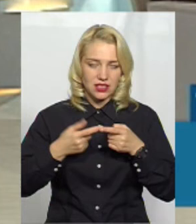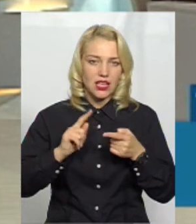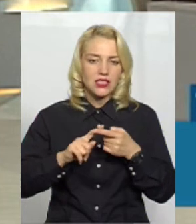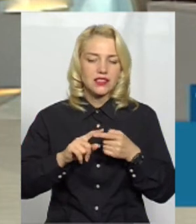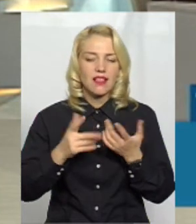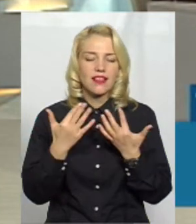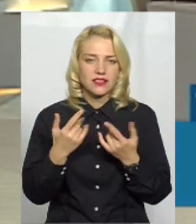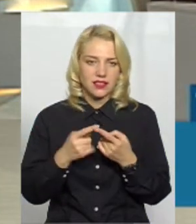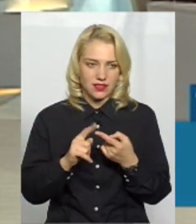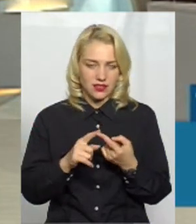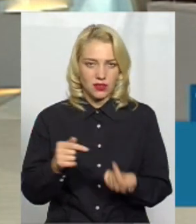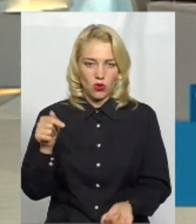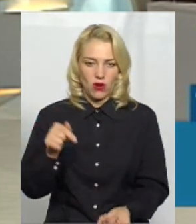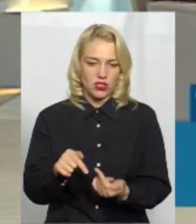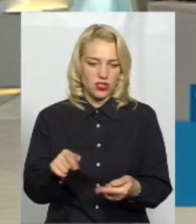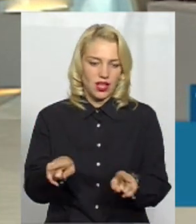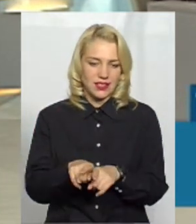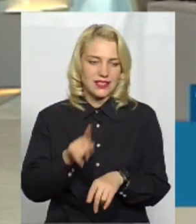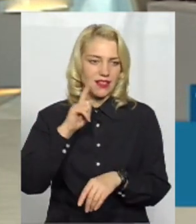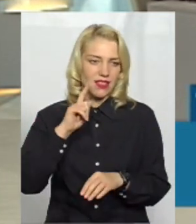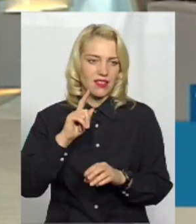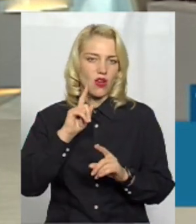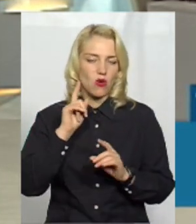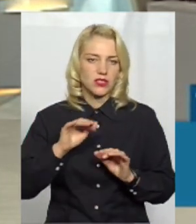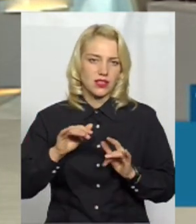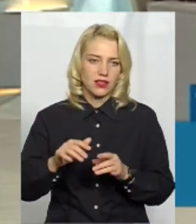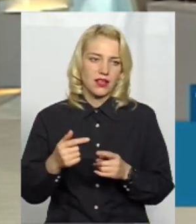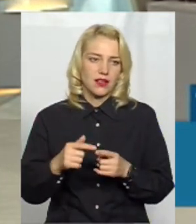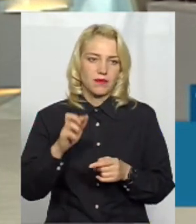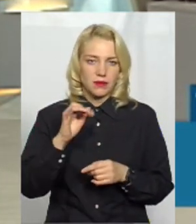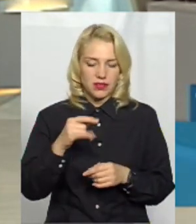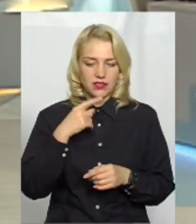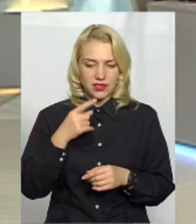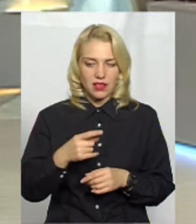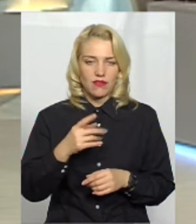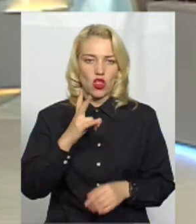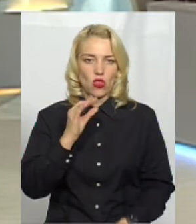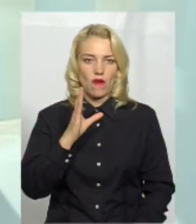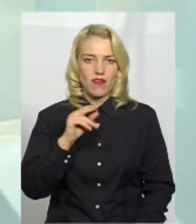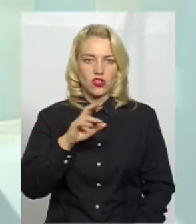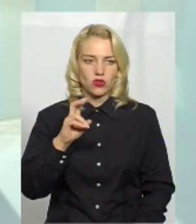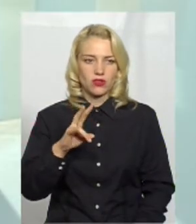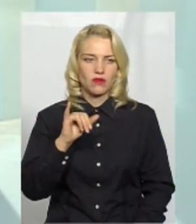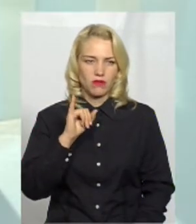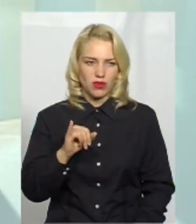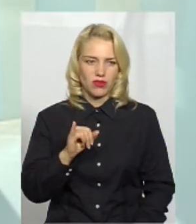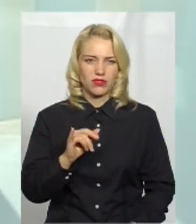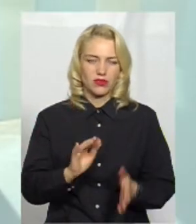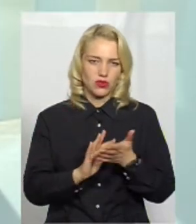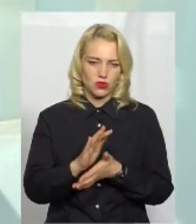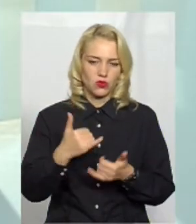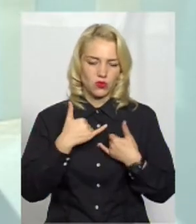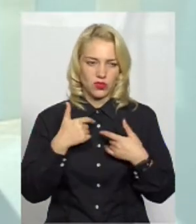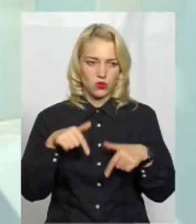декоративне озеленення? Як сказав Василь Новачук, дійсно погане приживлювання з цих тут.